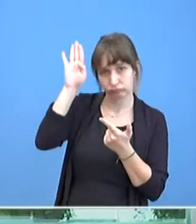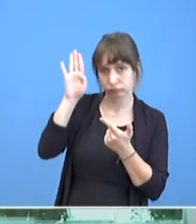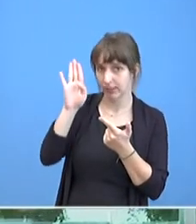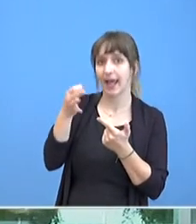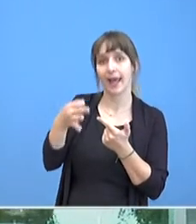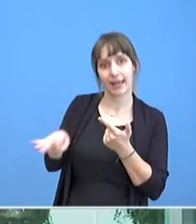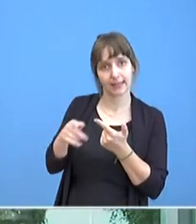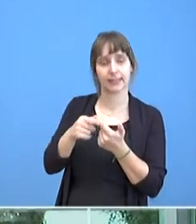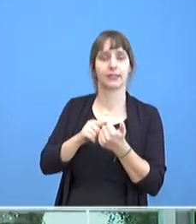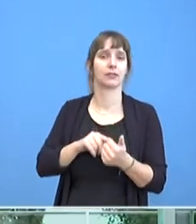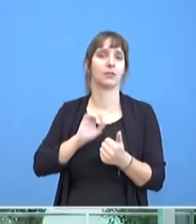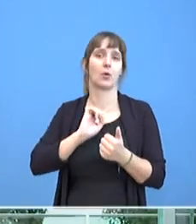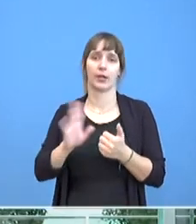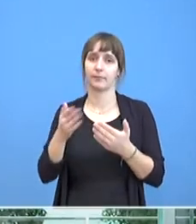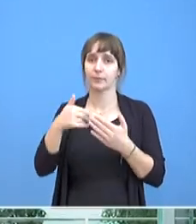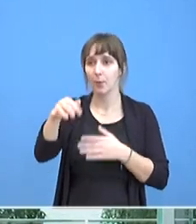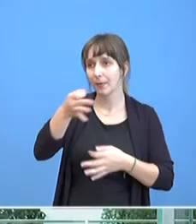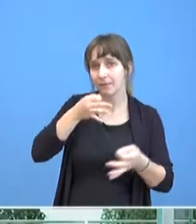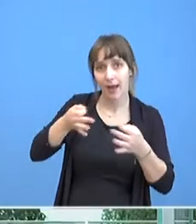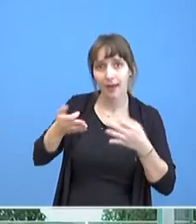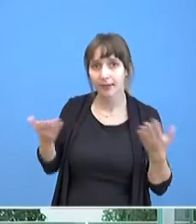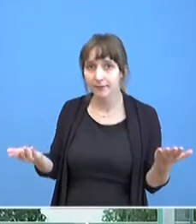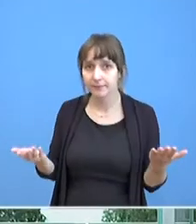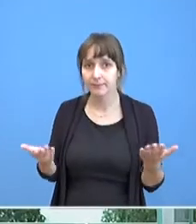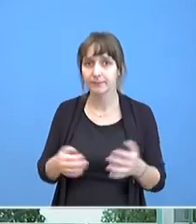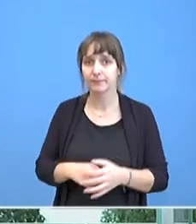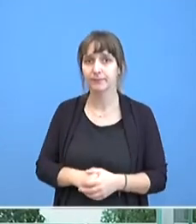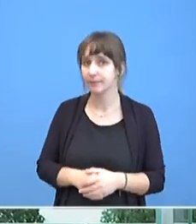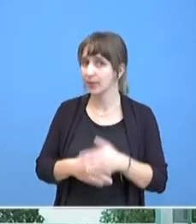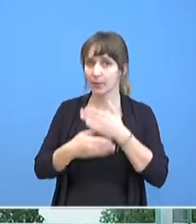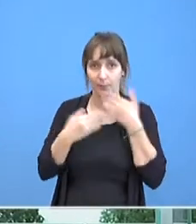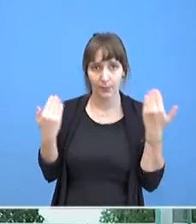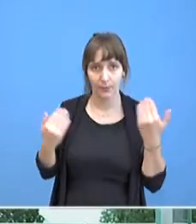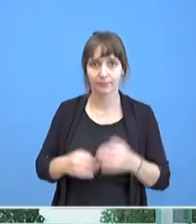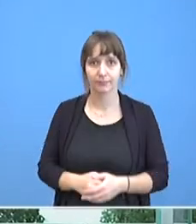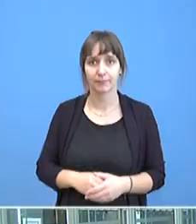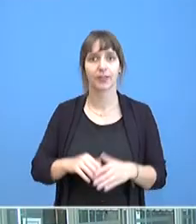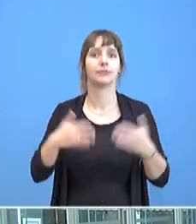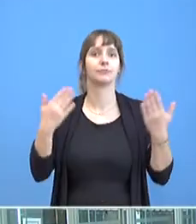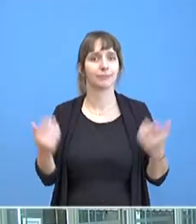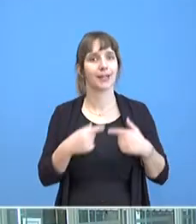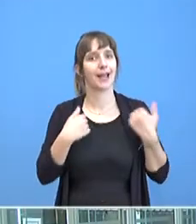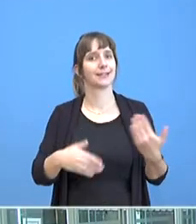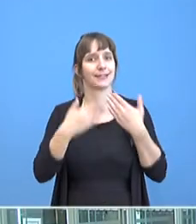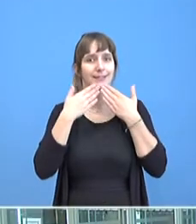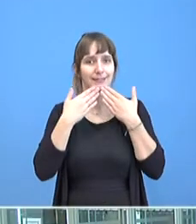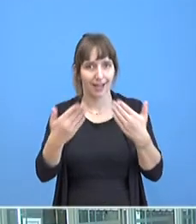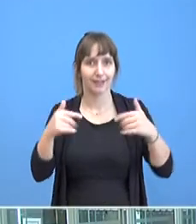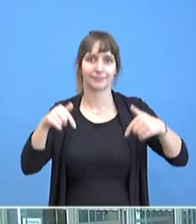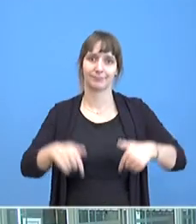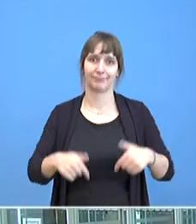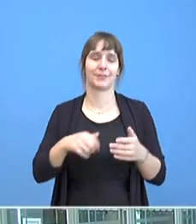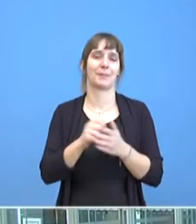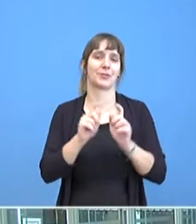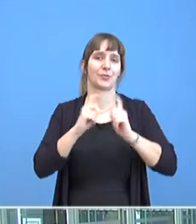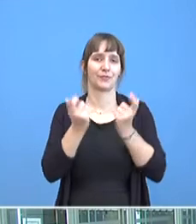hat sich auch erledigt. Gibt es weitere Fragen? Das ist nicht der Fall. Dann sage ich ganz herzlichen Dank für diesen Montag.